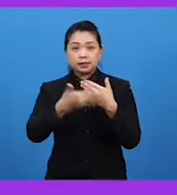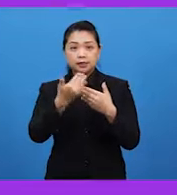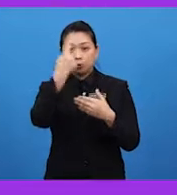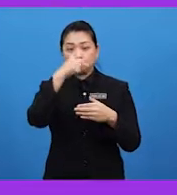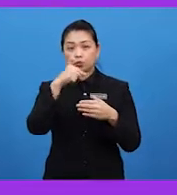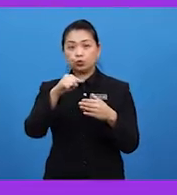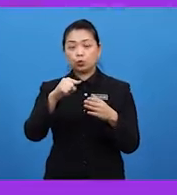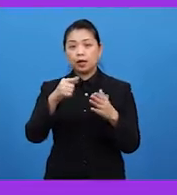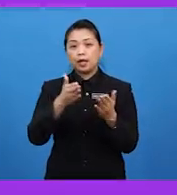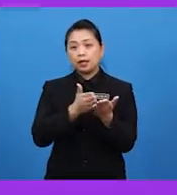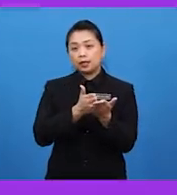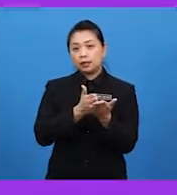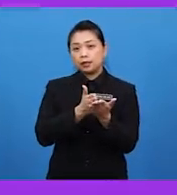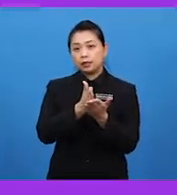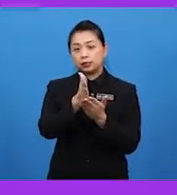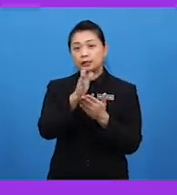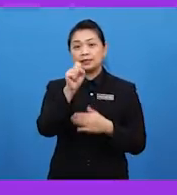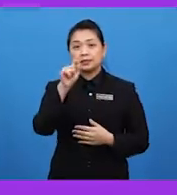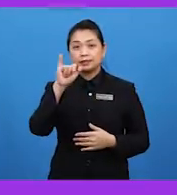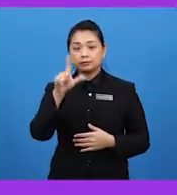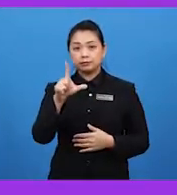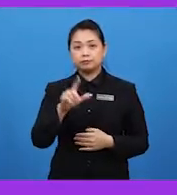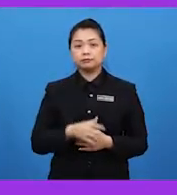turun melalui stil kepada ovari.